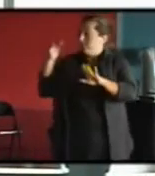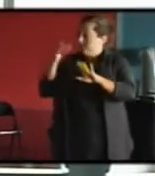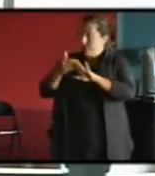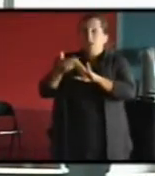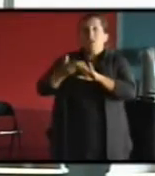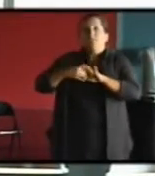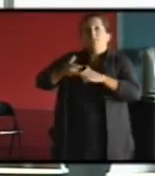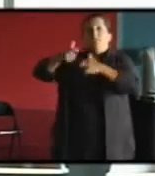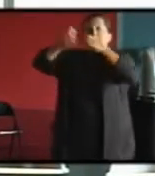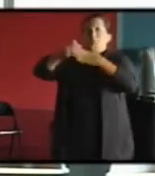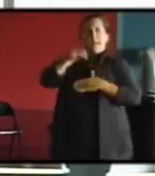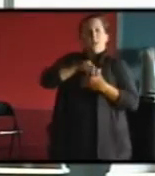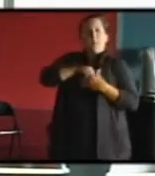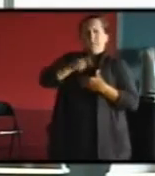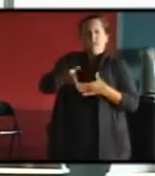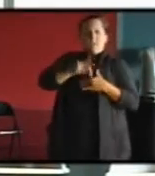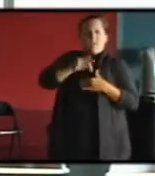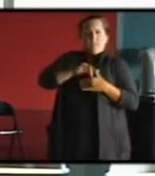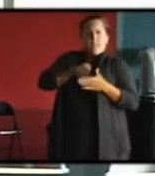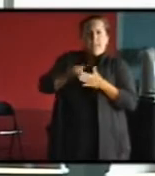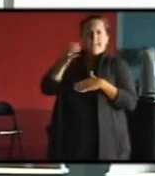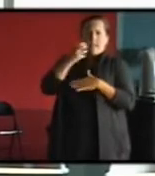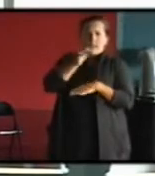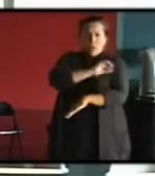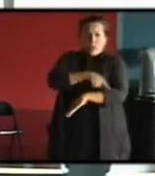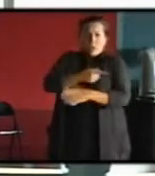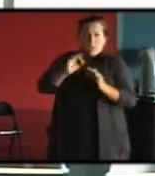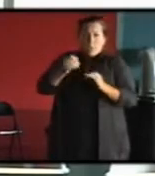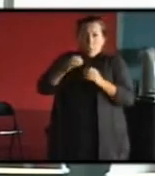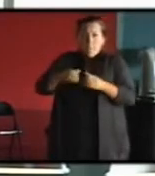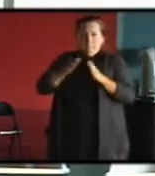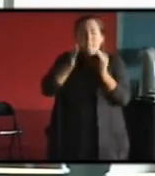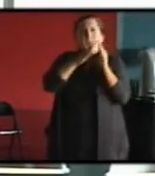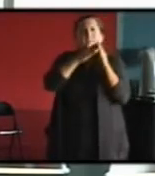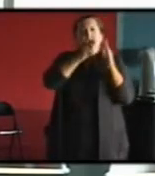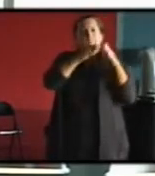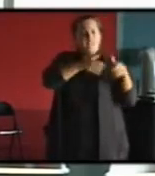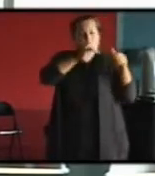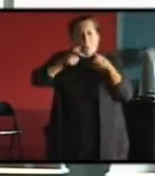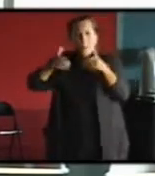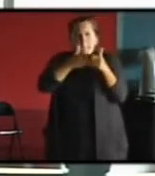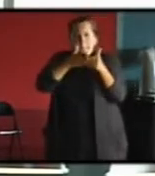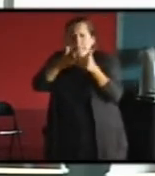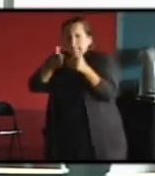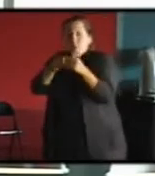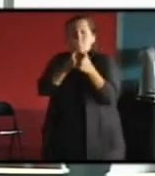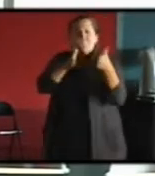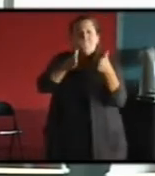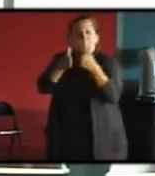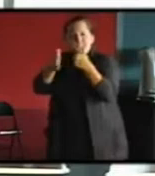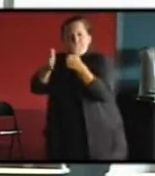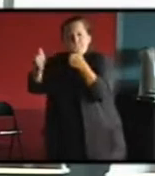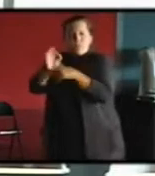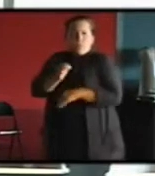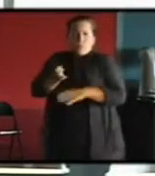est une forme très économe en matière d'énergie puisque les bâtiments sont mitoyens, que les îlots sont épais. Voilà. Et donc, ça,